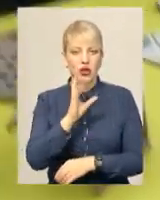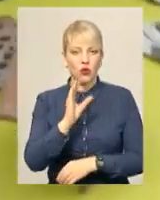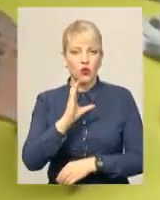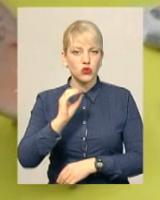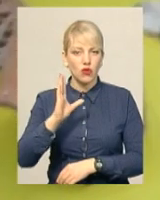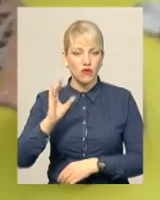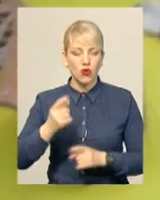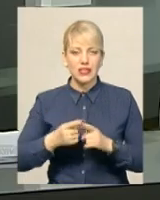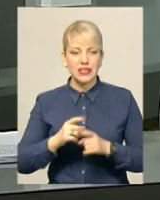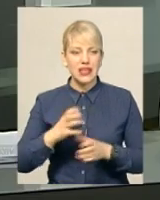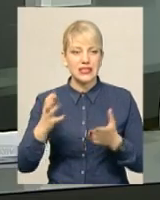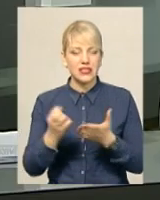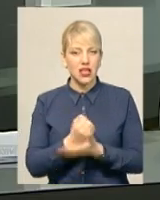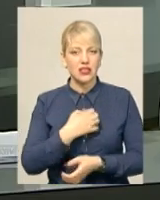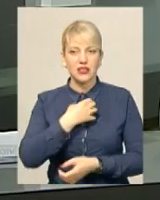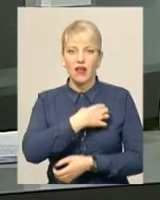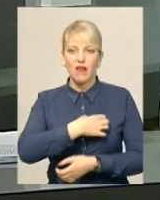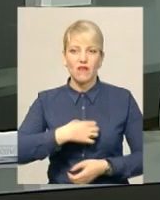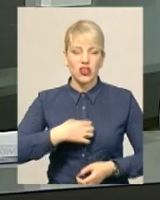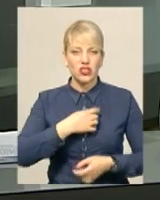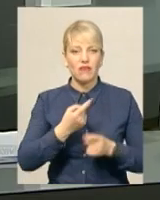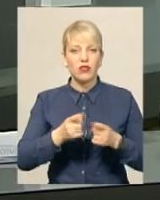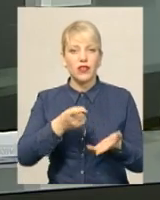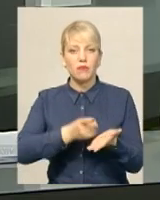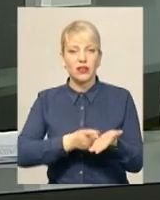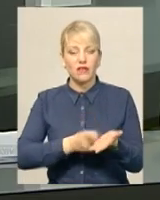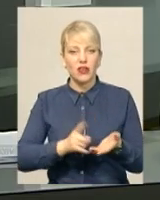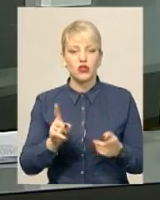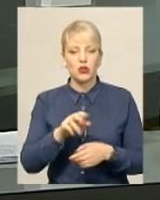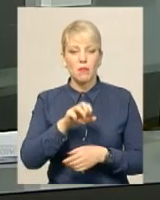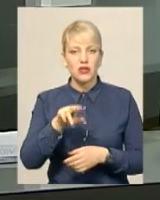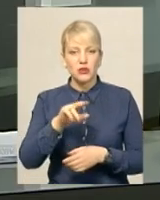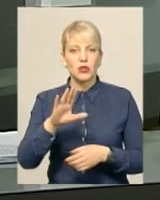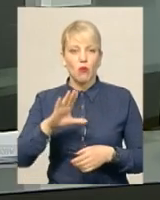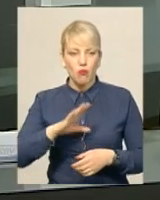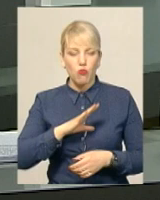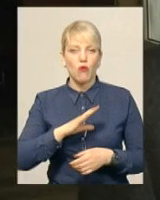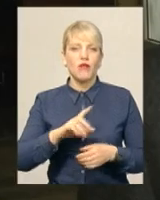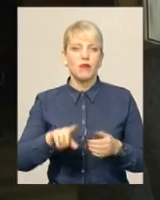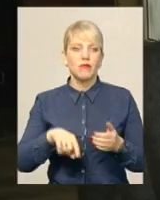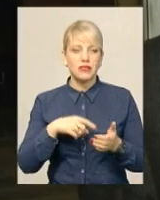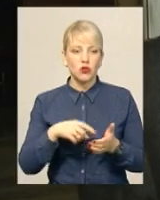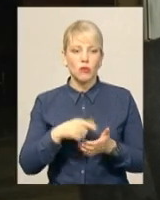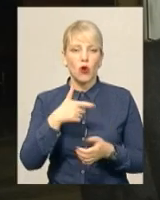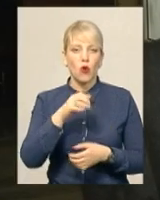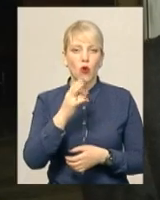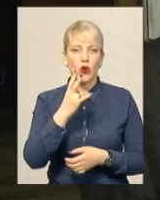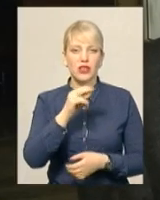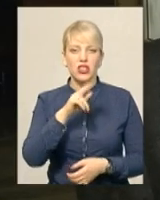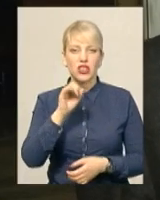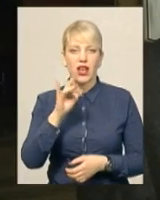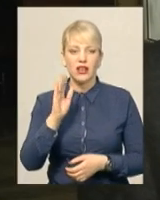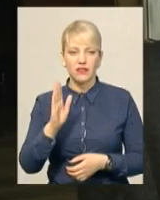для музею важлива, переконує Олег Погорілець, бо підтверджує, що Межибіж був містечком гончарів. «Всі знали, що